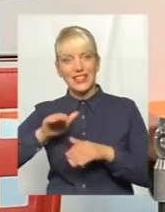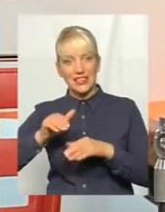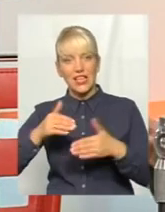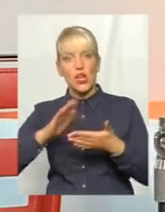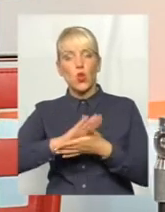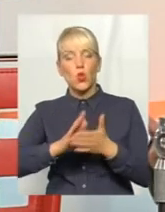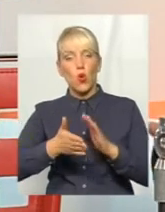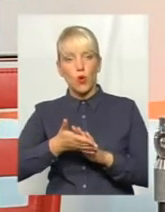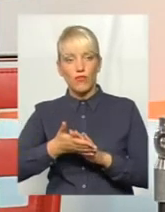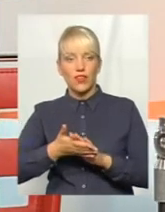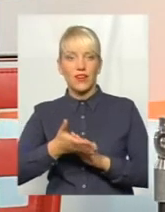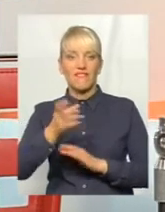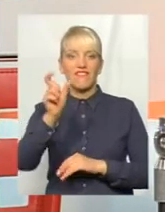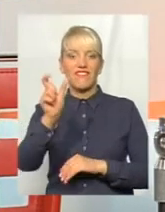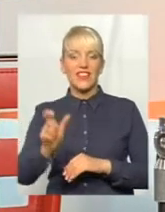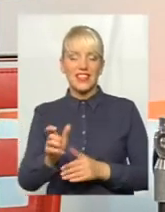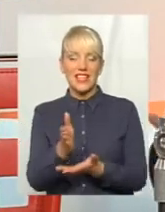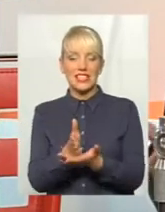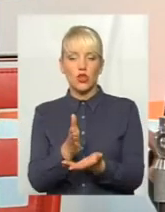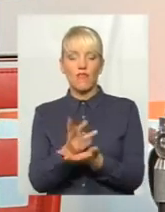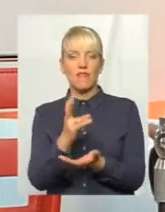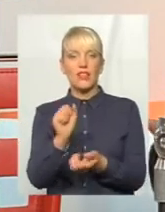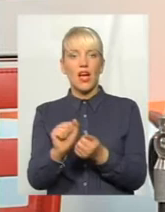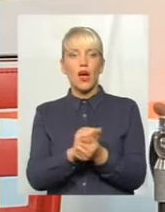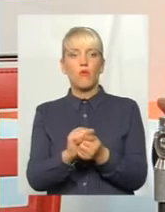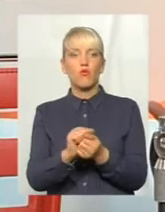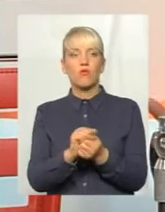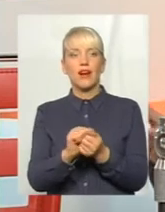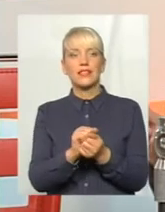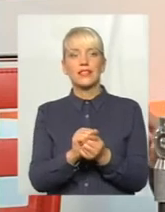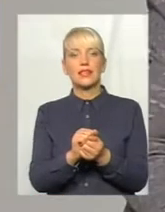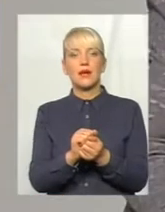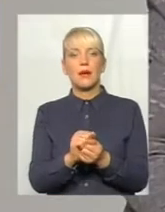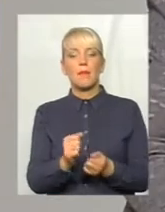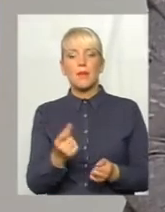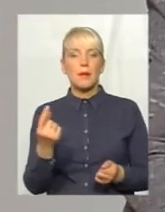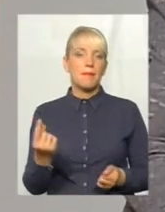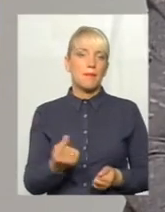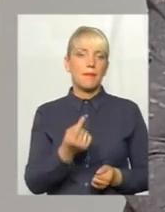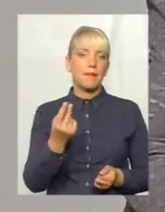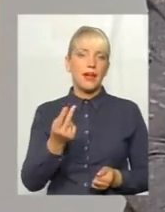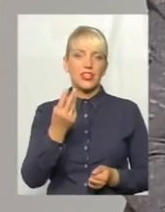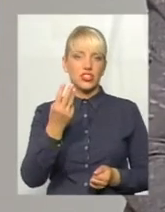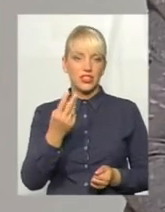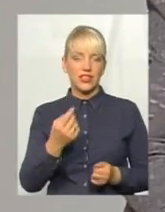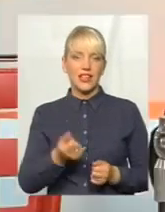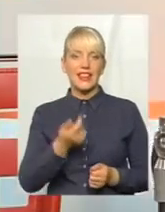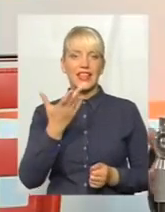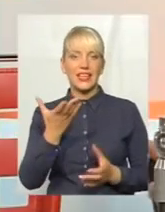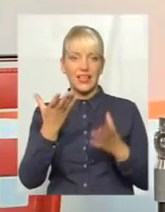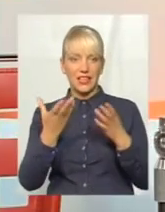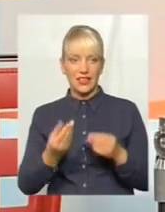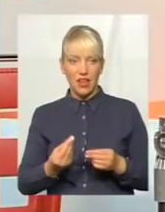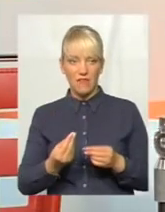існував на бумазі, можливо, перших декілька днів або даже годин існував. В